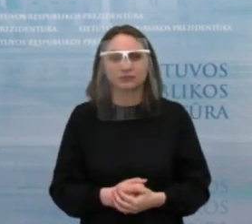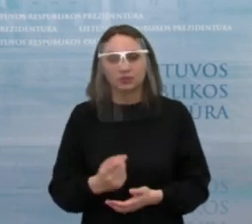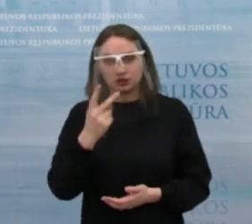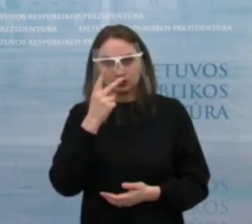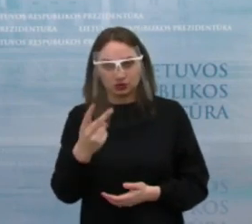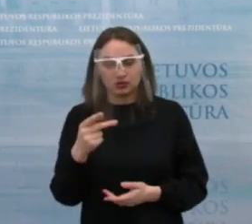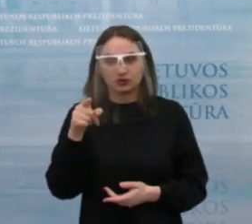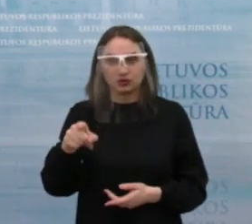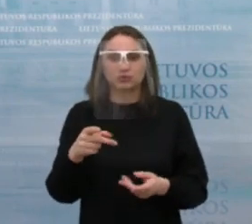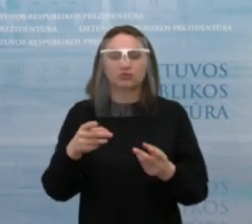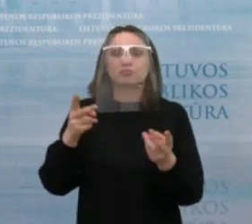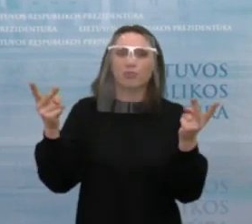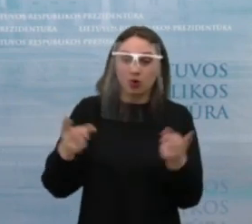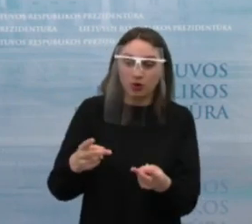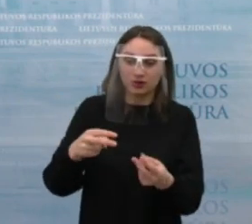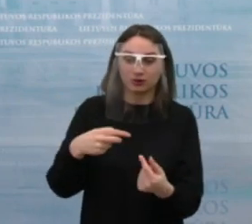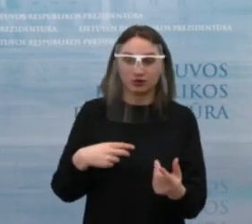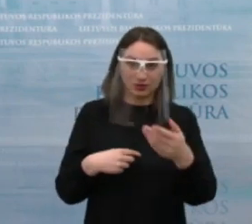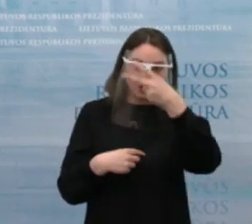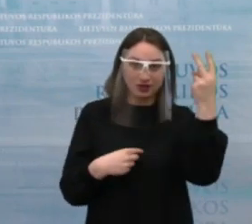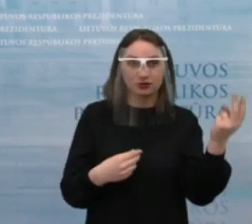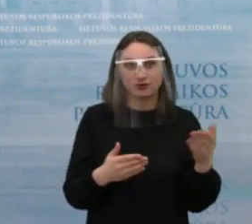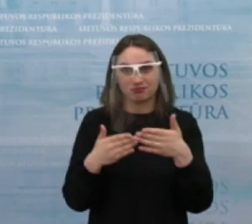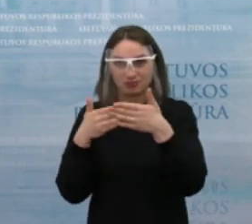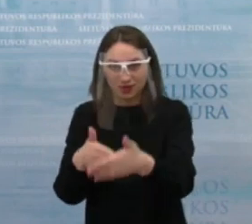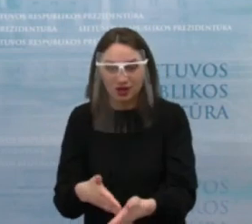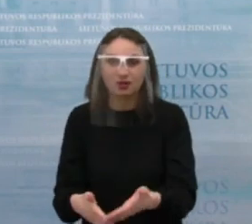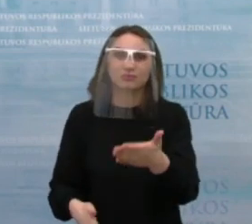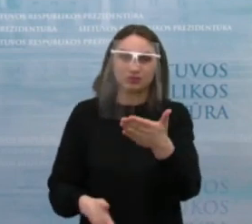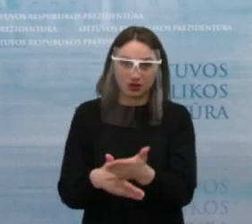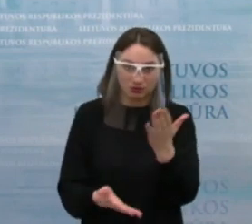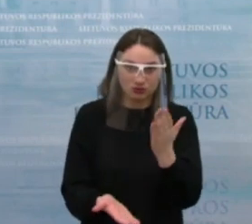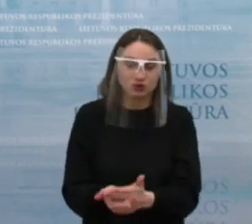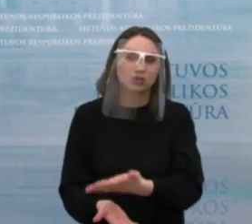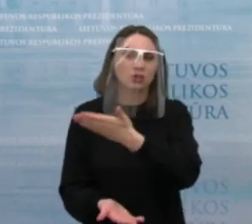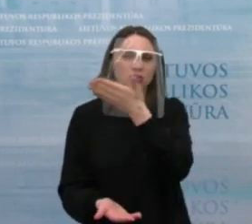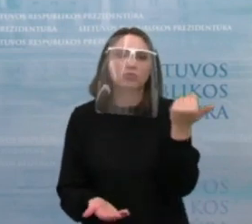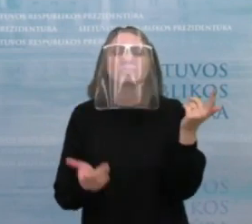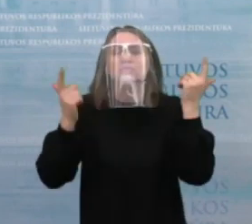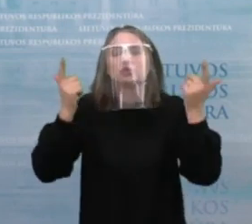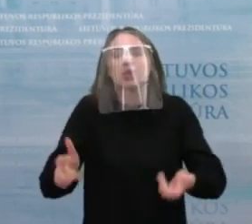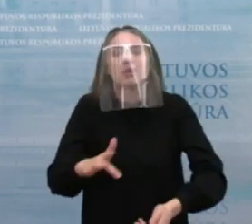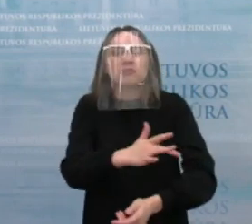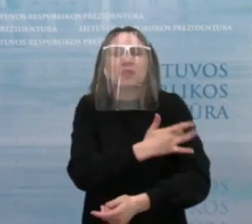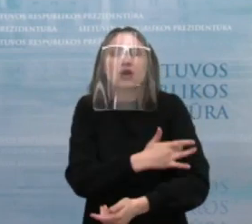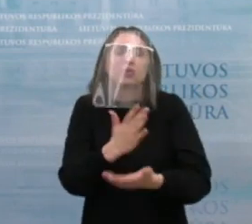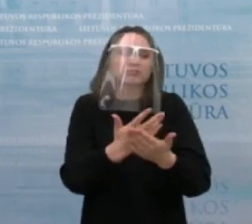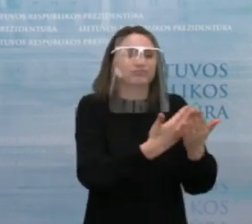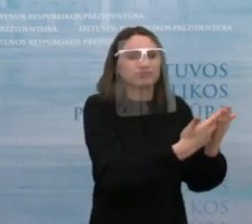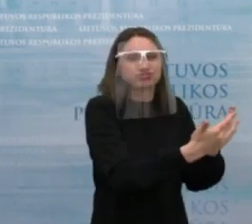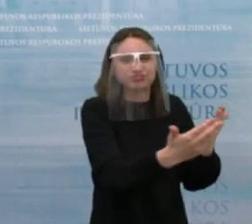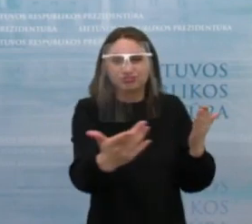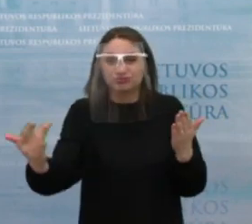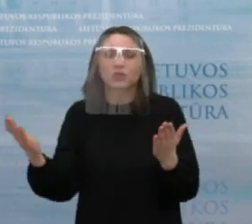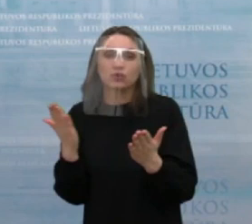tos poreikius atliepti. Nes teikiamų paslaugų tikrai yra, spektrą mes turime. Tiesiog klausimas, ar tomis